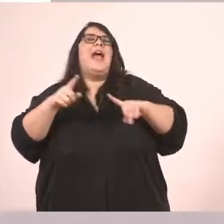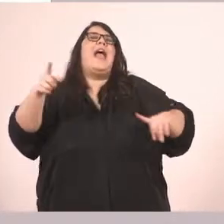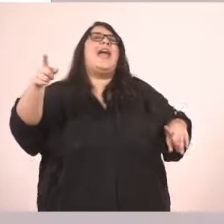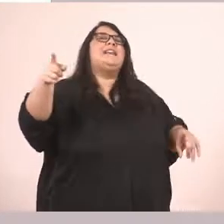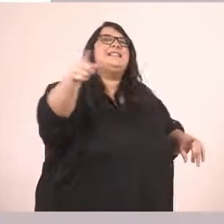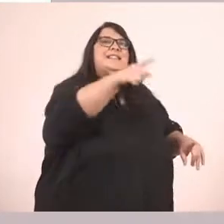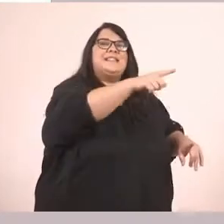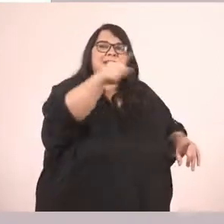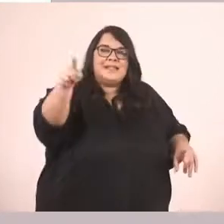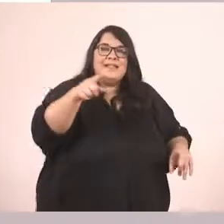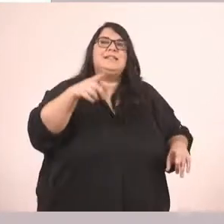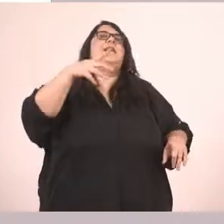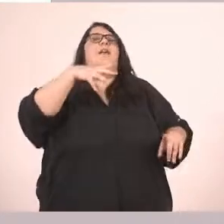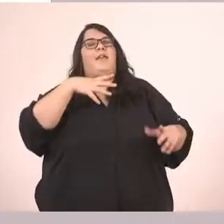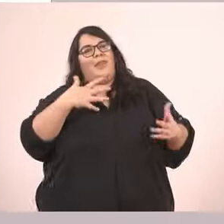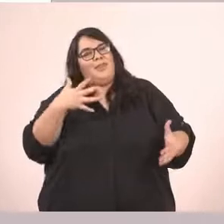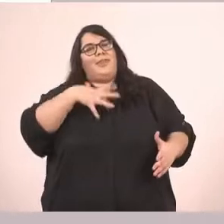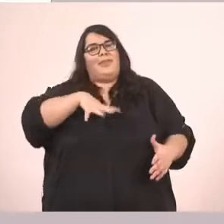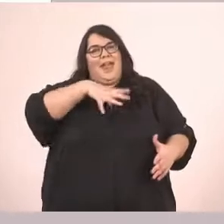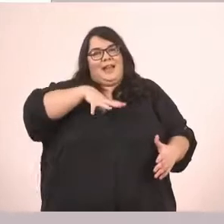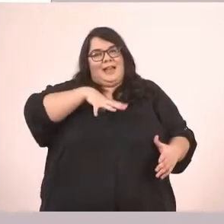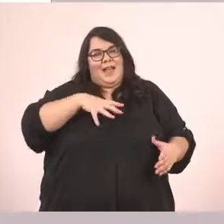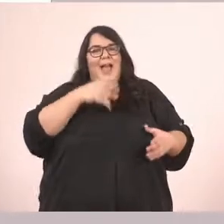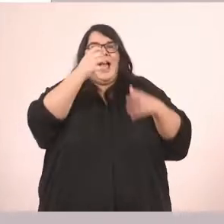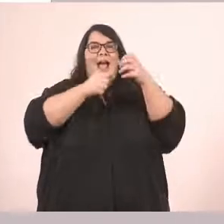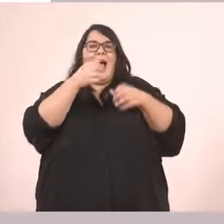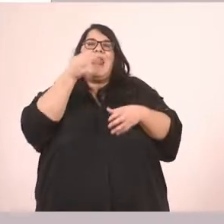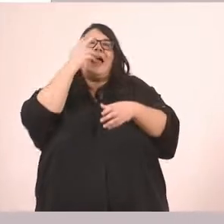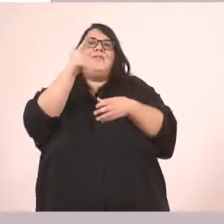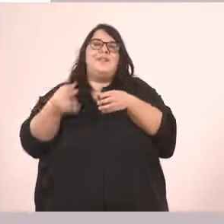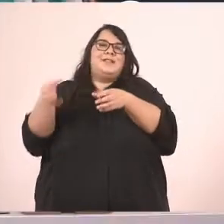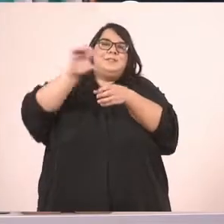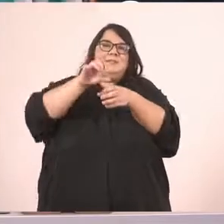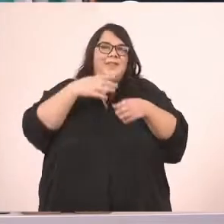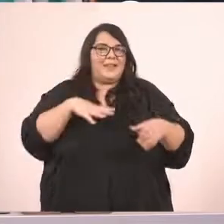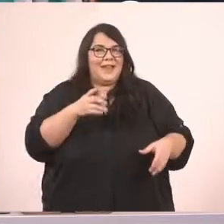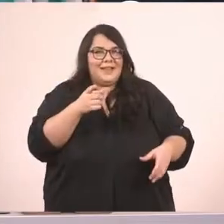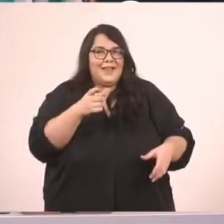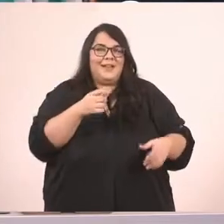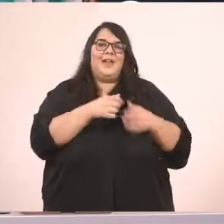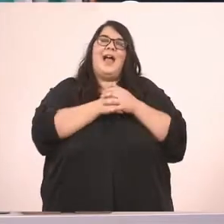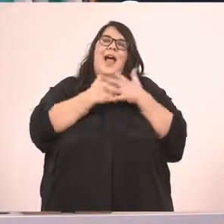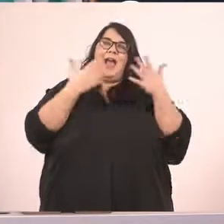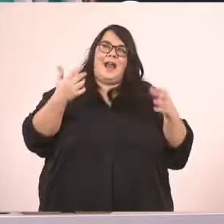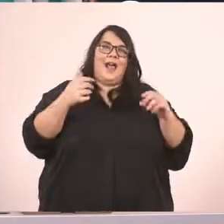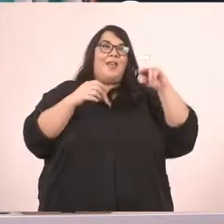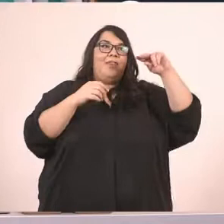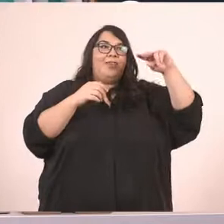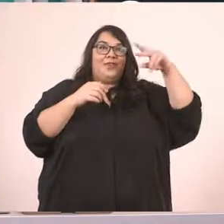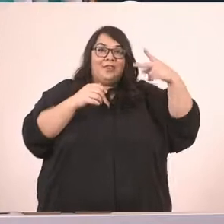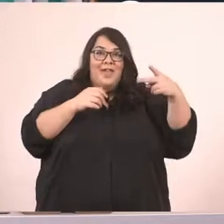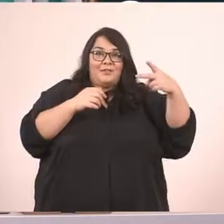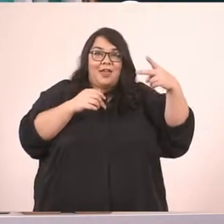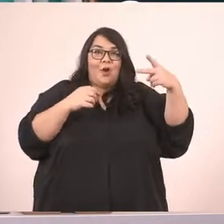Εσείς. Εσείς μήπως θα θέλατε γάλα στον καφέ σας. Άρα βάλαμε το δεύτερο